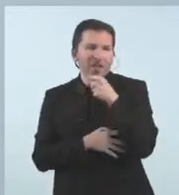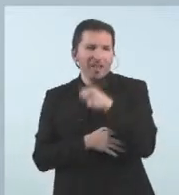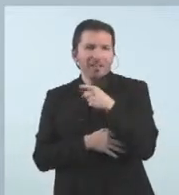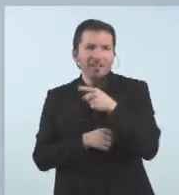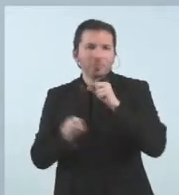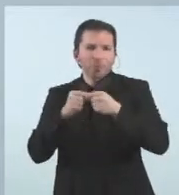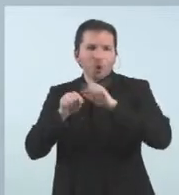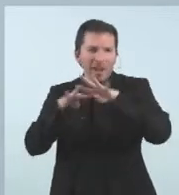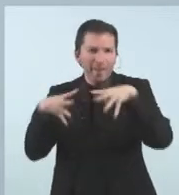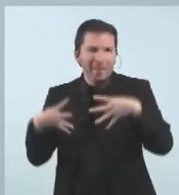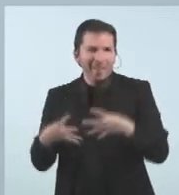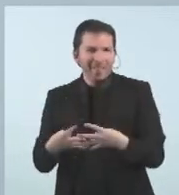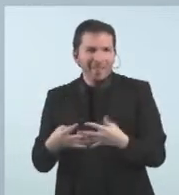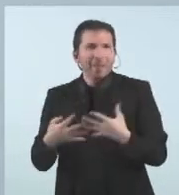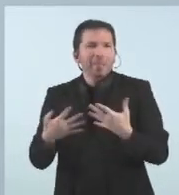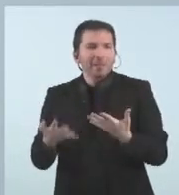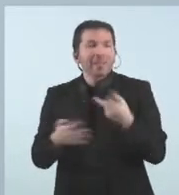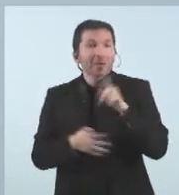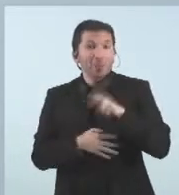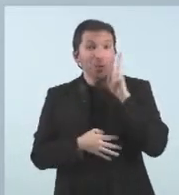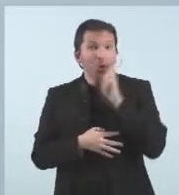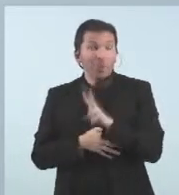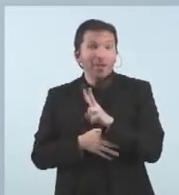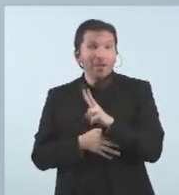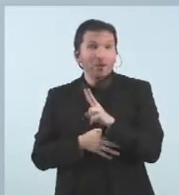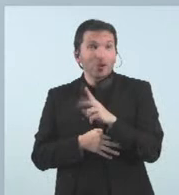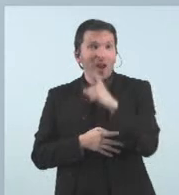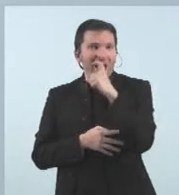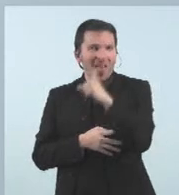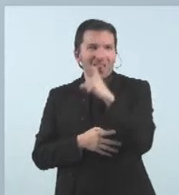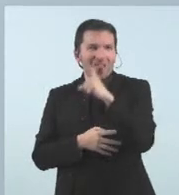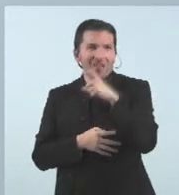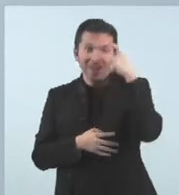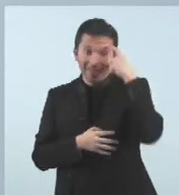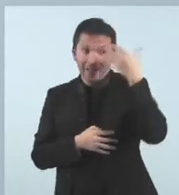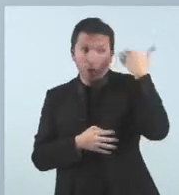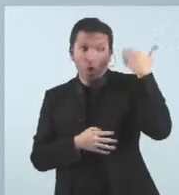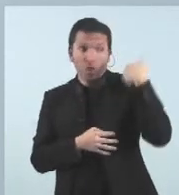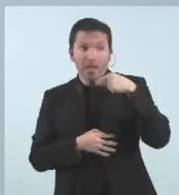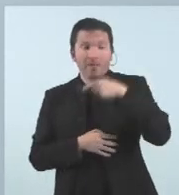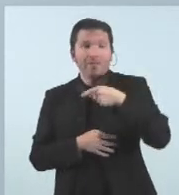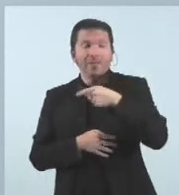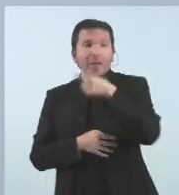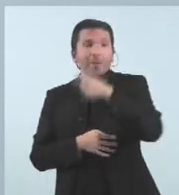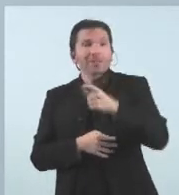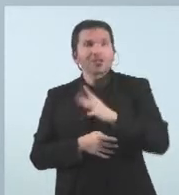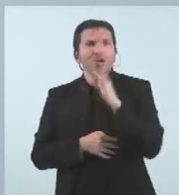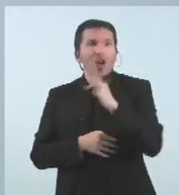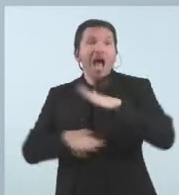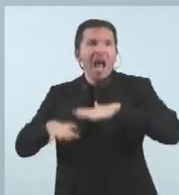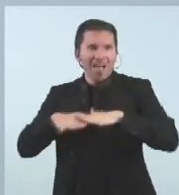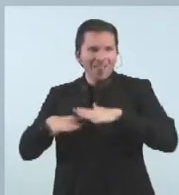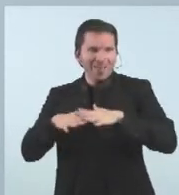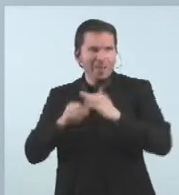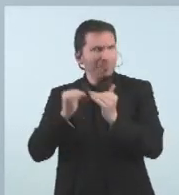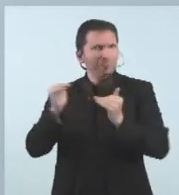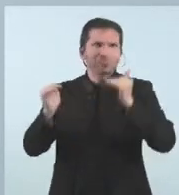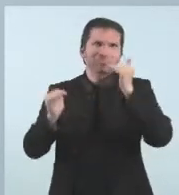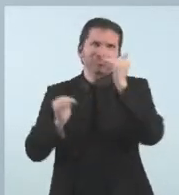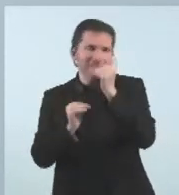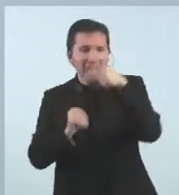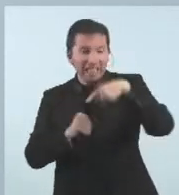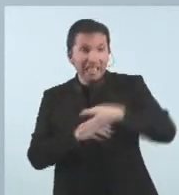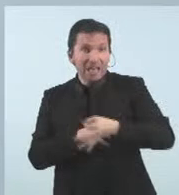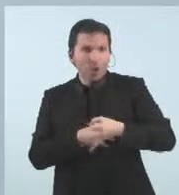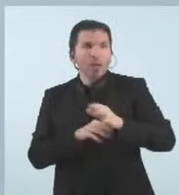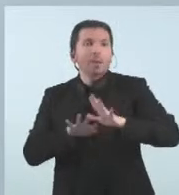i tot i que com heu vist les xifres que hem tingut durant aquests dies de casos actius han estat elevadíssimes i no tan sols a Andorra sinó els països veïns